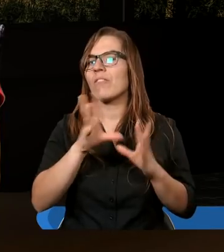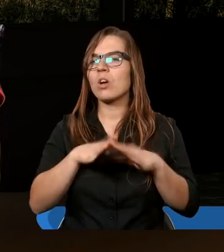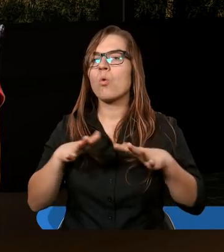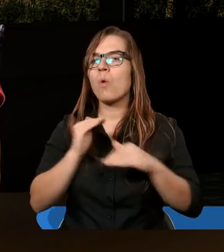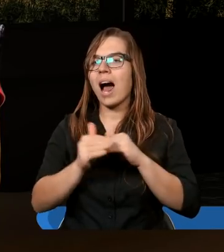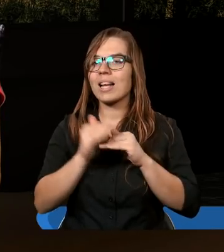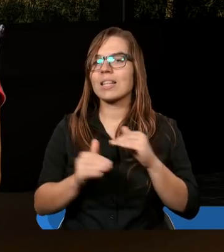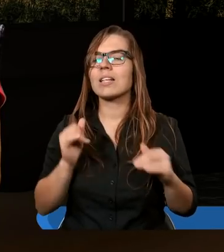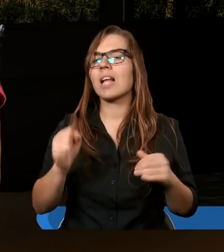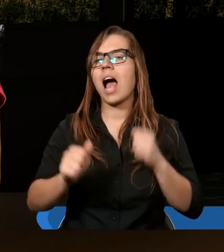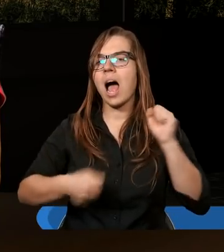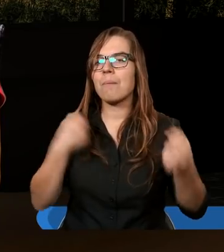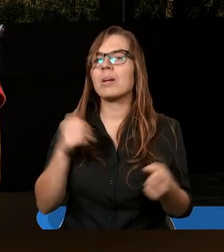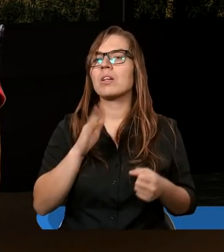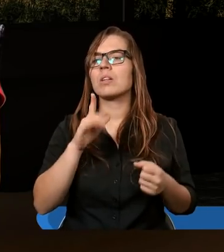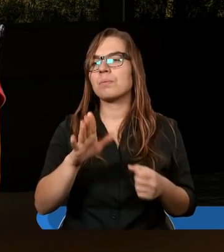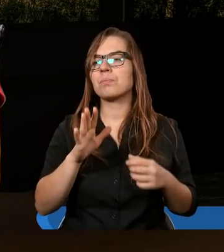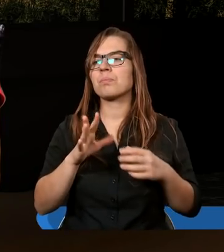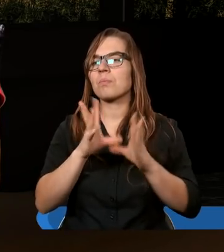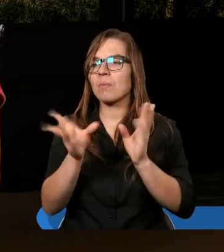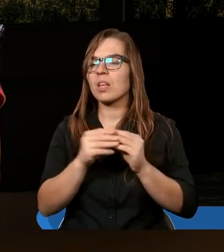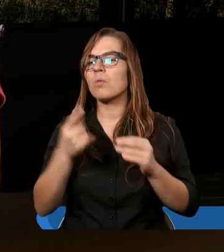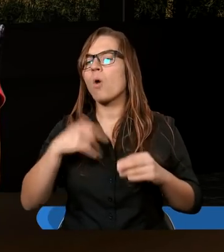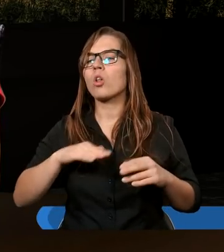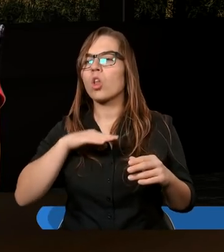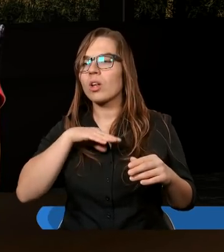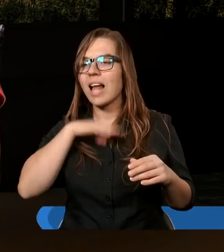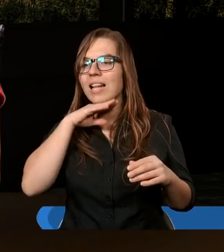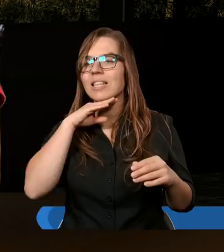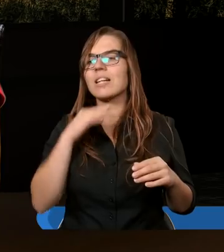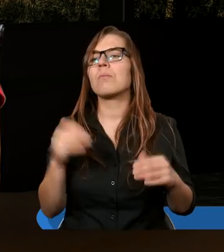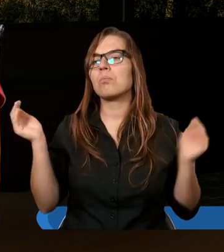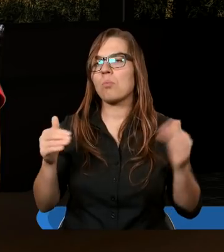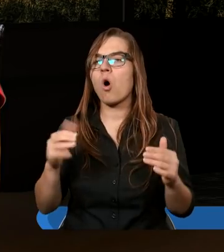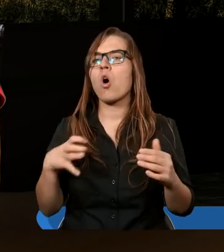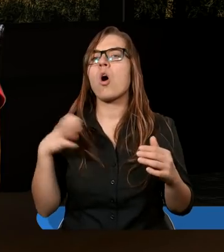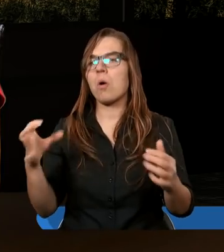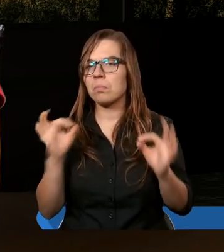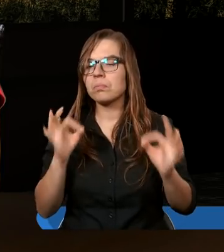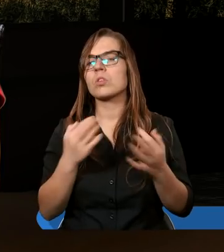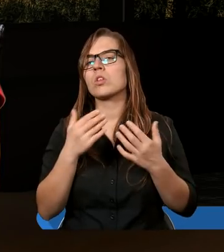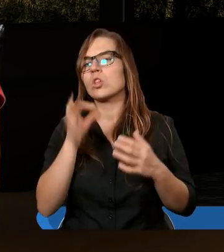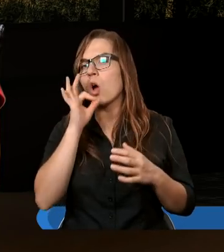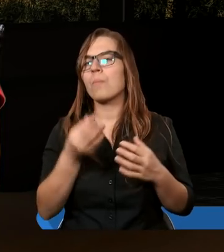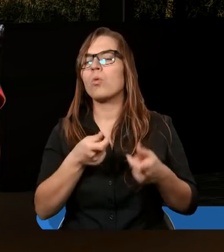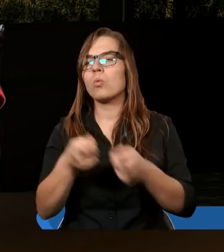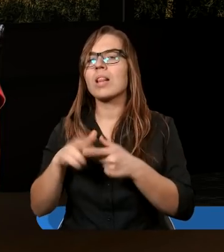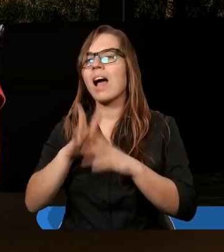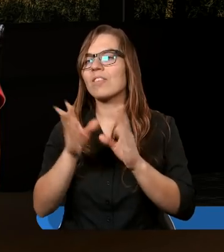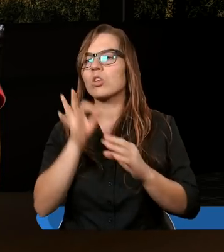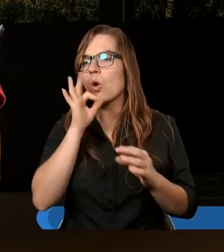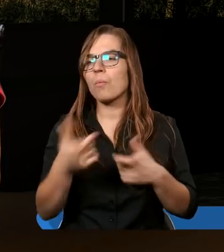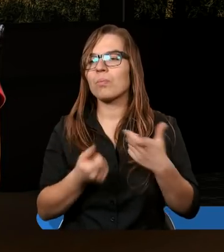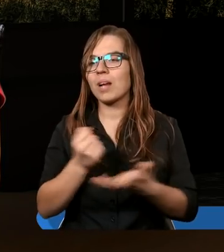łaski, abyście, mając zawsze wszystkiego pod dostatkiem, mogli hojnie łożyć na wszelką dobrą